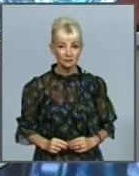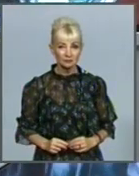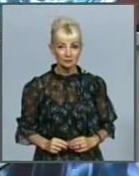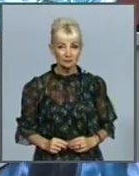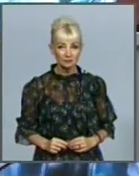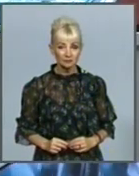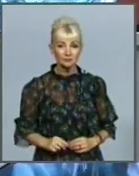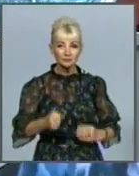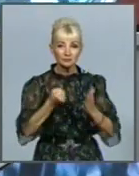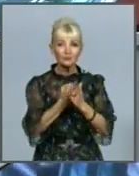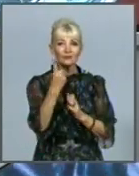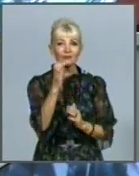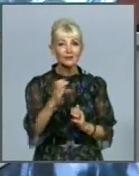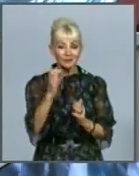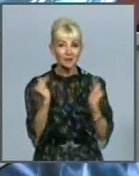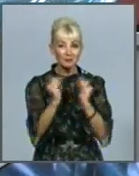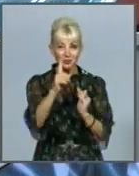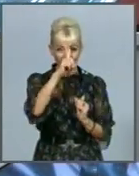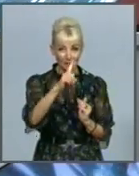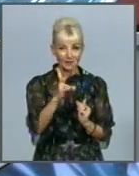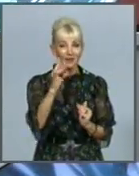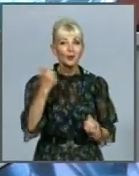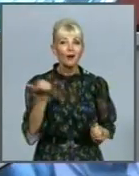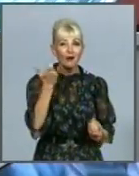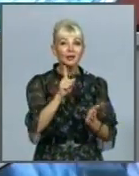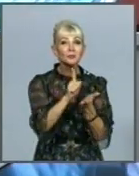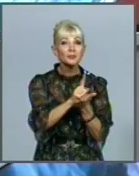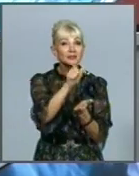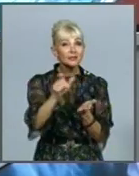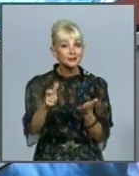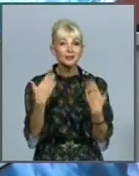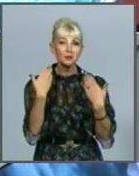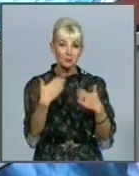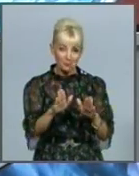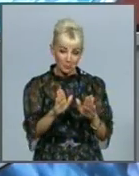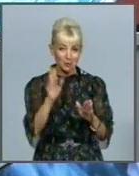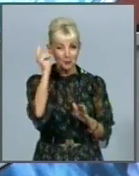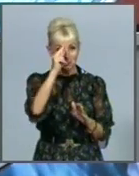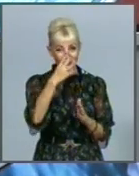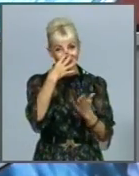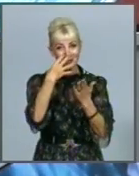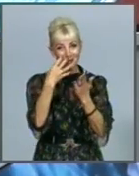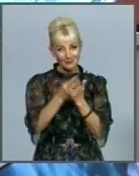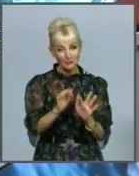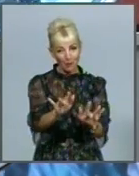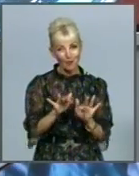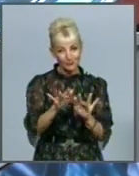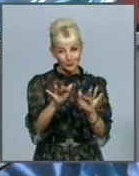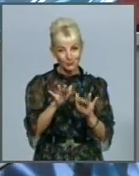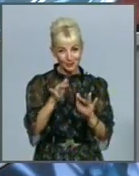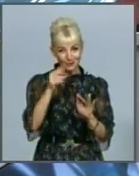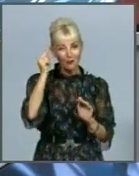До першого вересня менше місяця, але харківські пенсіонери вже відправилися на навчання освоювати комп'ютерну грамотність.